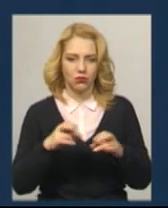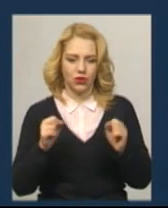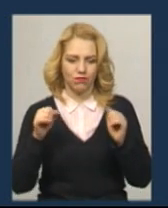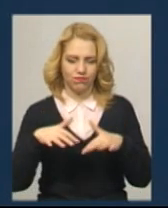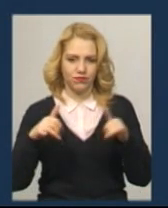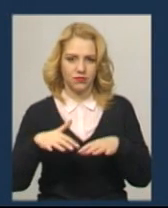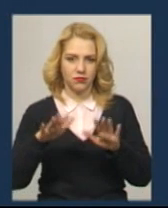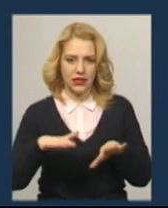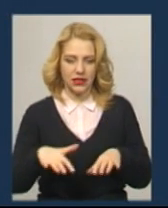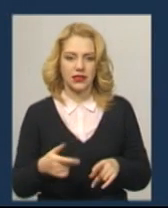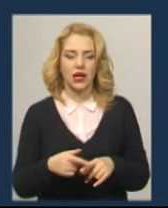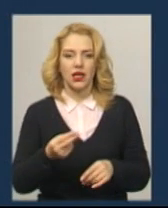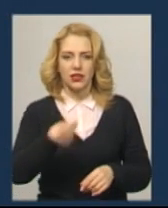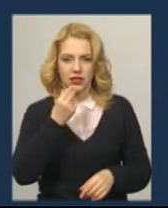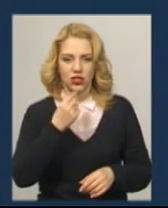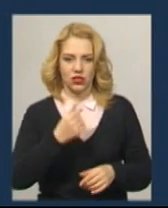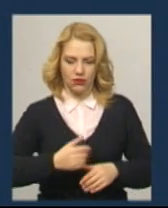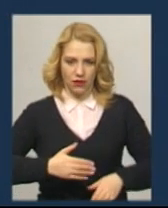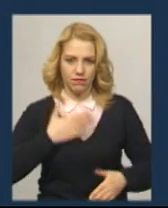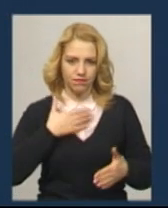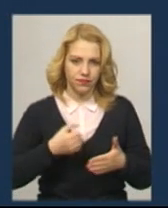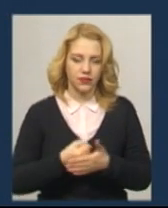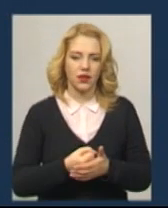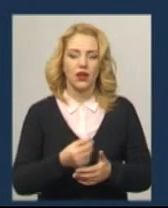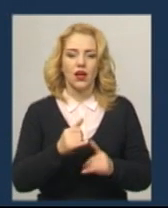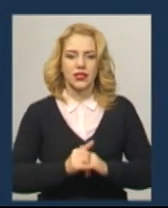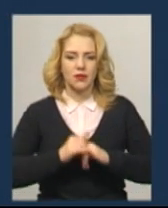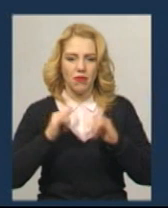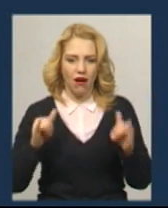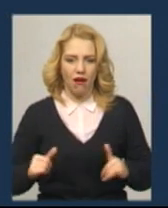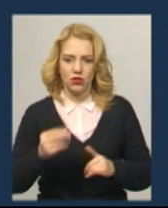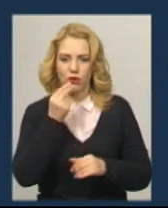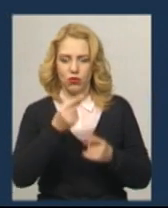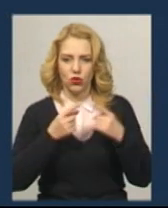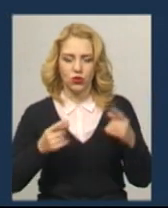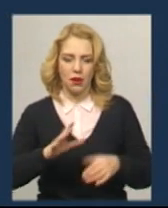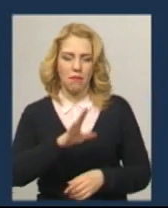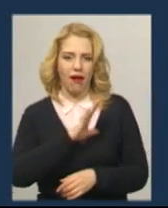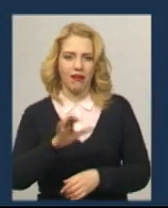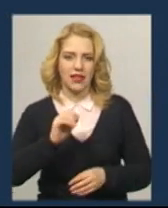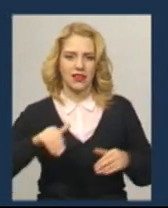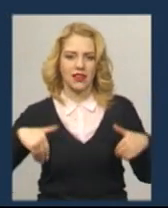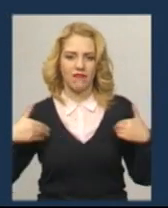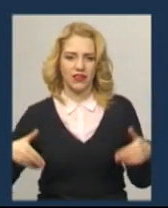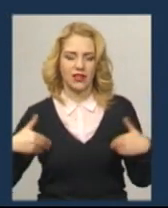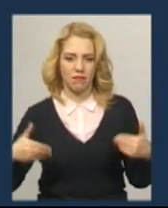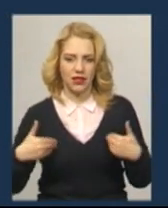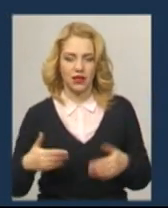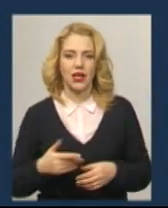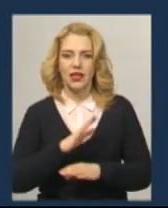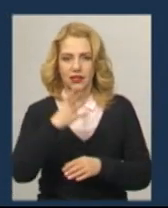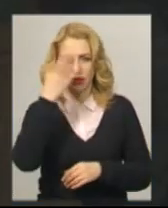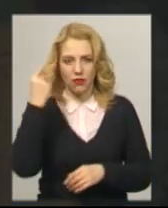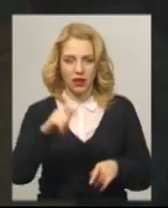Повноцінно харчуйтеся, збагачуйте раціон сезонними продуктами, багатими на вітаміни. Не забувайте про природні фітонциди – часник,